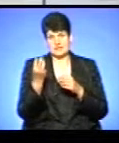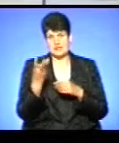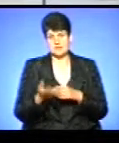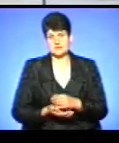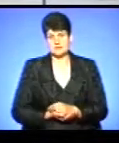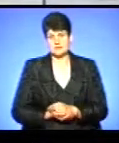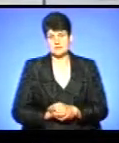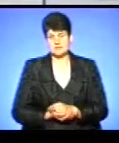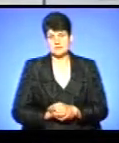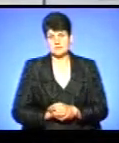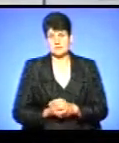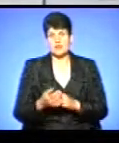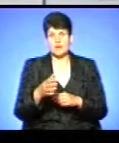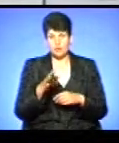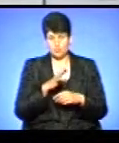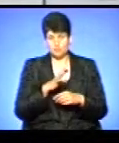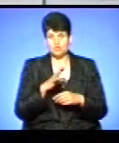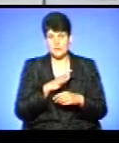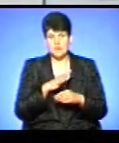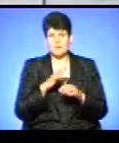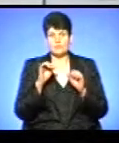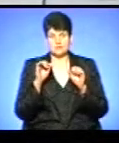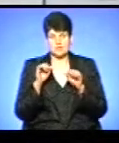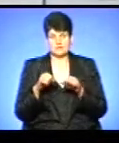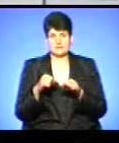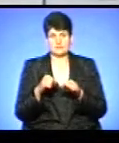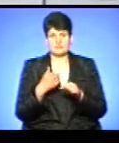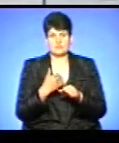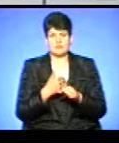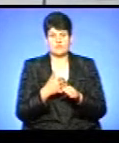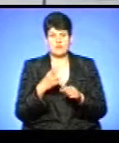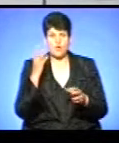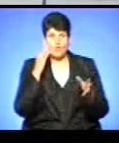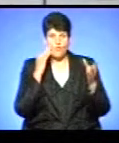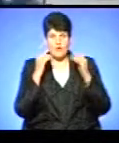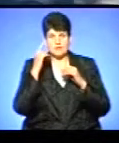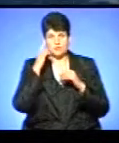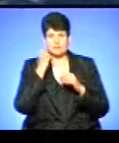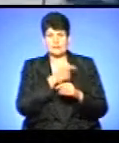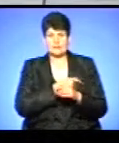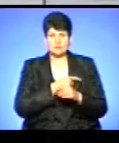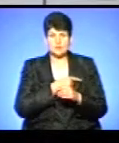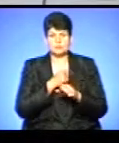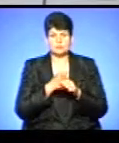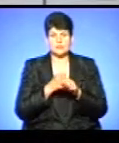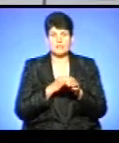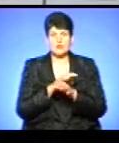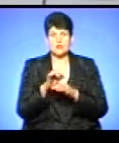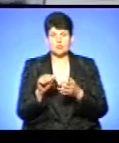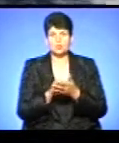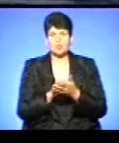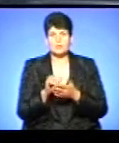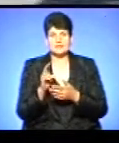Була можливість з врахуванням мешканців, з врахуванням думки депутата, розробити проєктну документацію